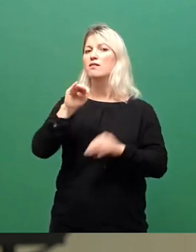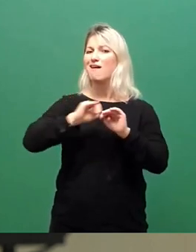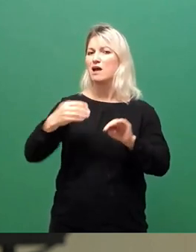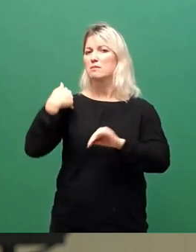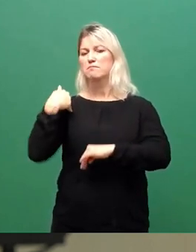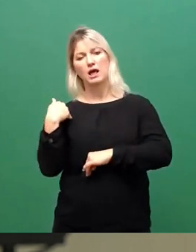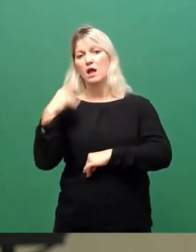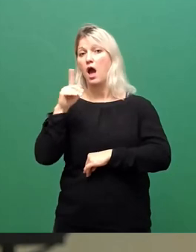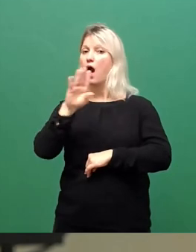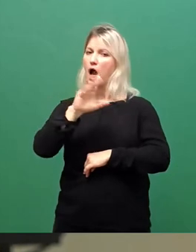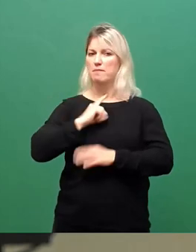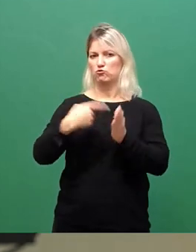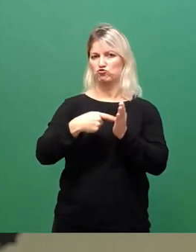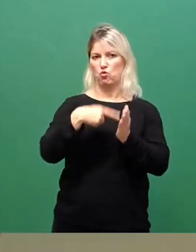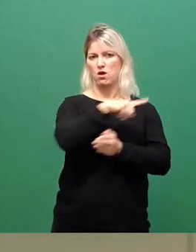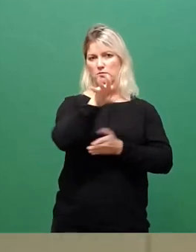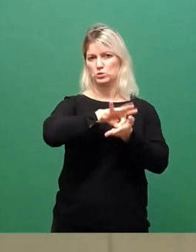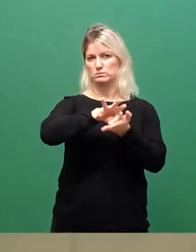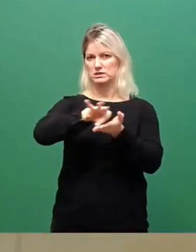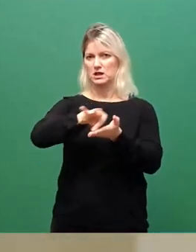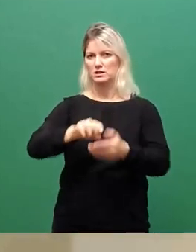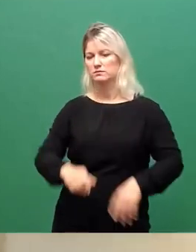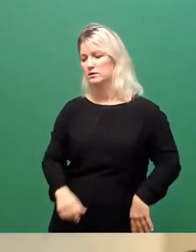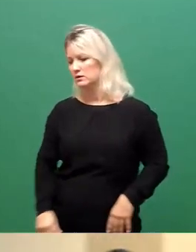Wir verlassen diesen armer Punkt.